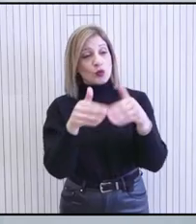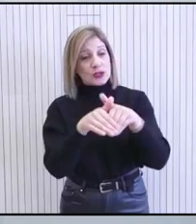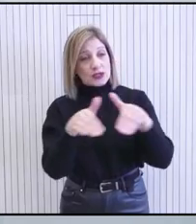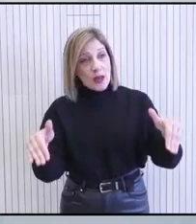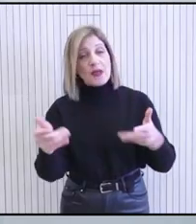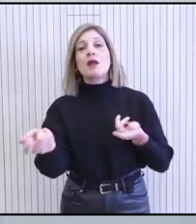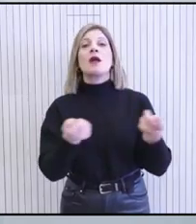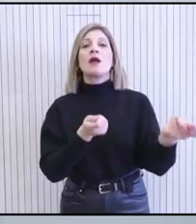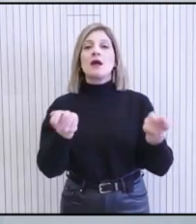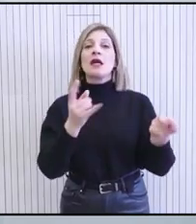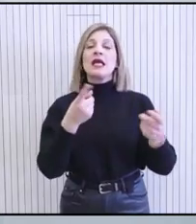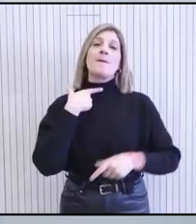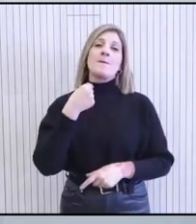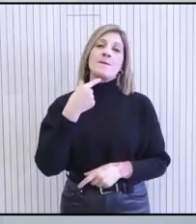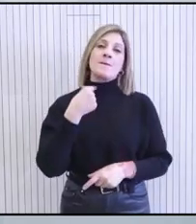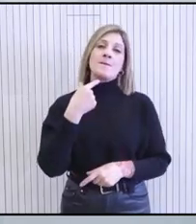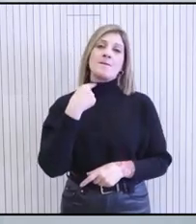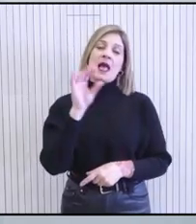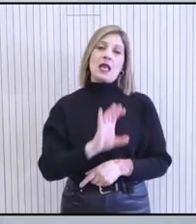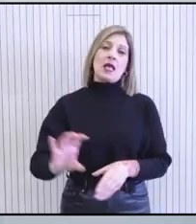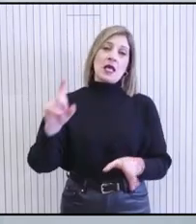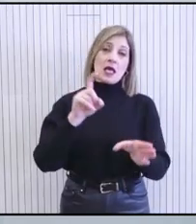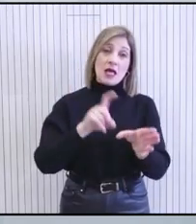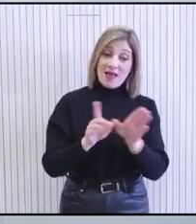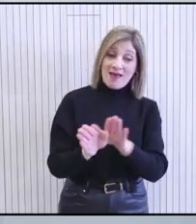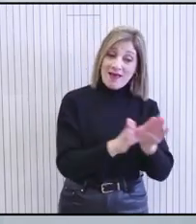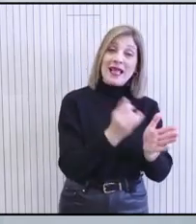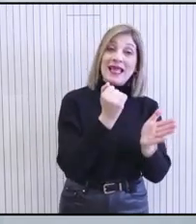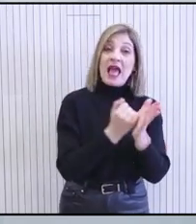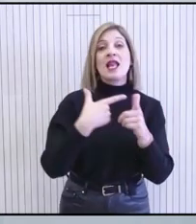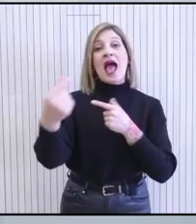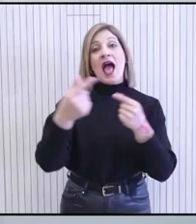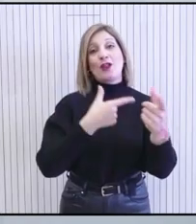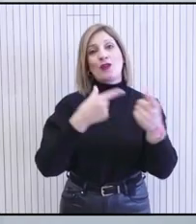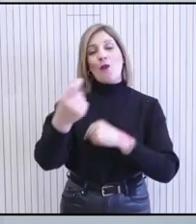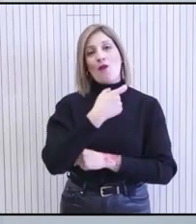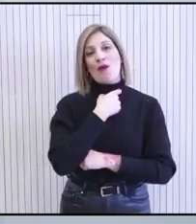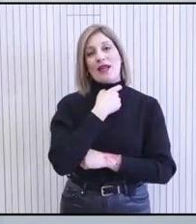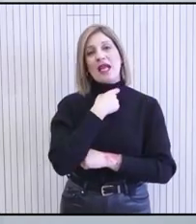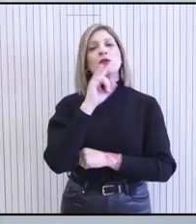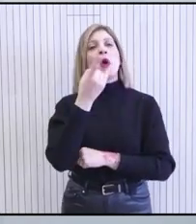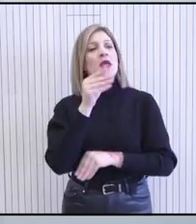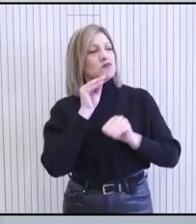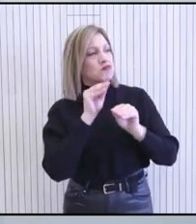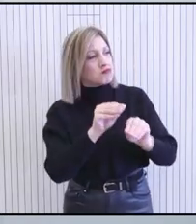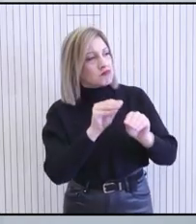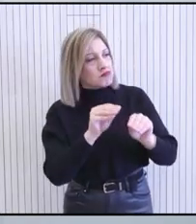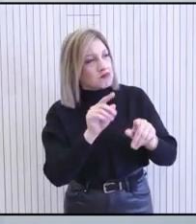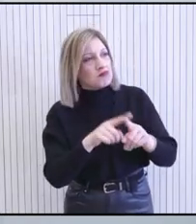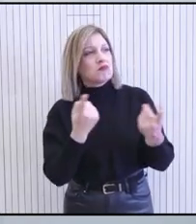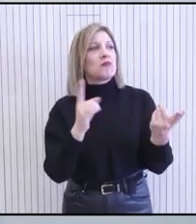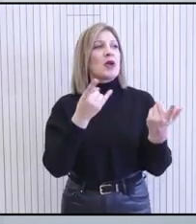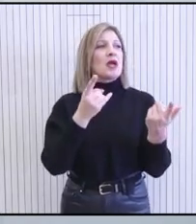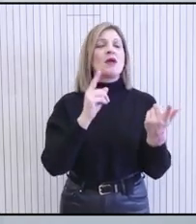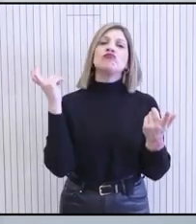ένα οργανισμό ή με τα κράτη-μέλη ενός οργανισμού όπως είναι το ΝΑΤΟ. Είτε αυτό αφορά στην εκπαίδευση του προσωπικού μας, είτε αυτό αφορά στην υιοθέτηση